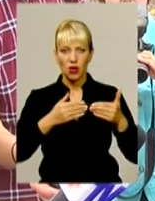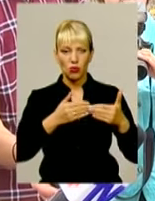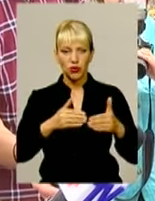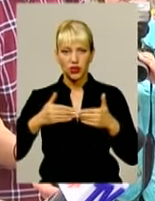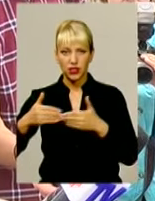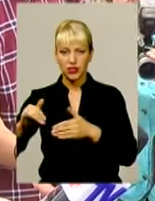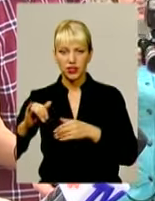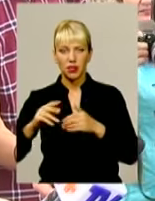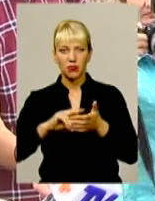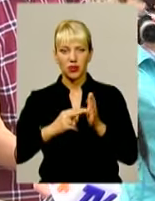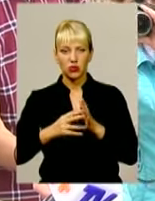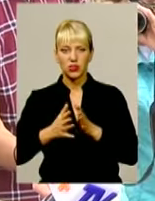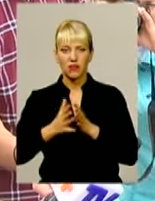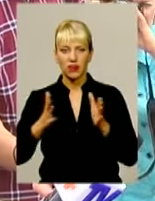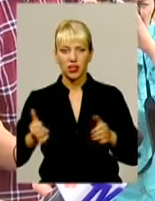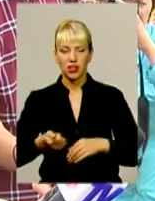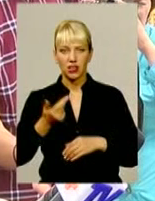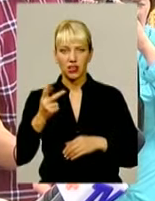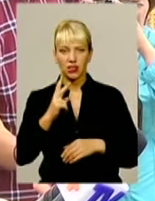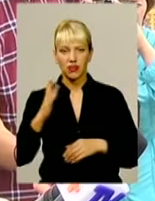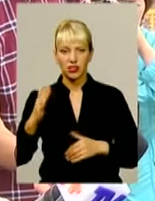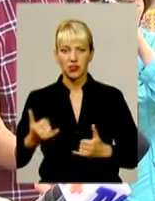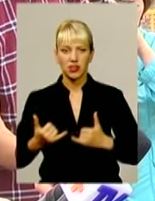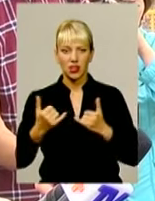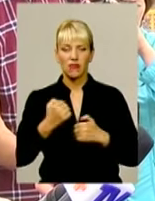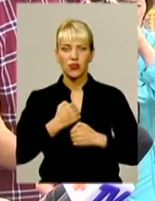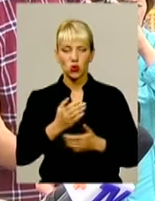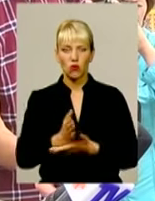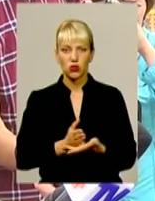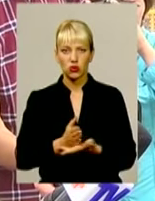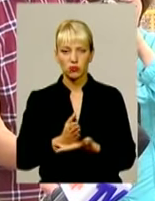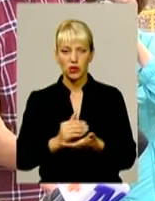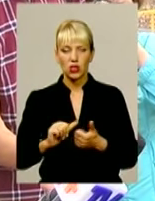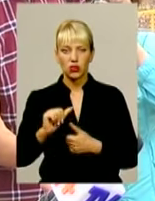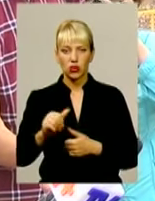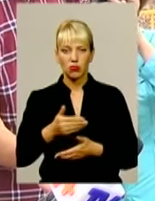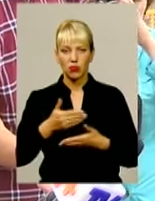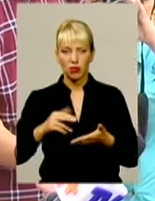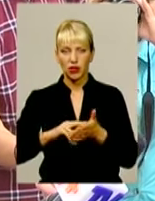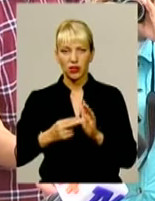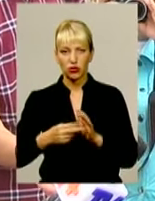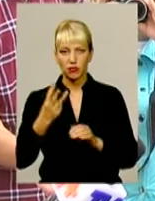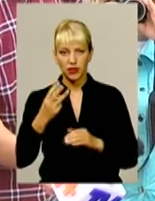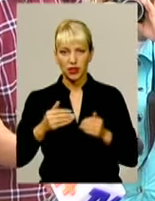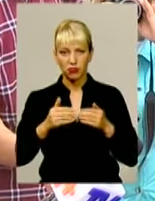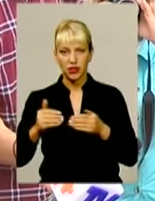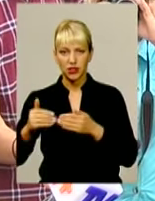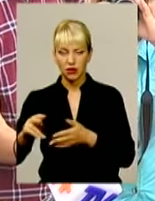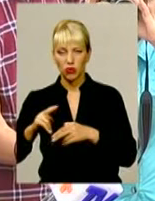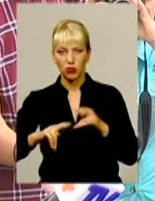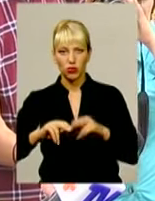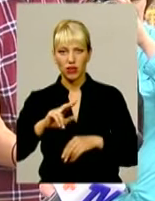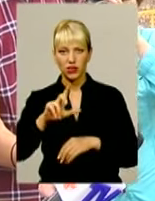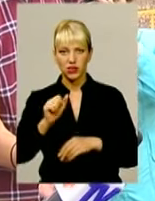планується велика кількість квартир для військовослужбовців. Зокрема, ми плануємо три під'їзди побудувати за кошти